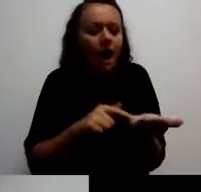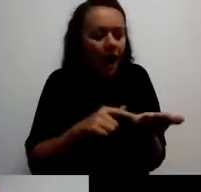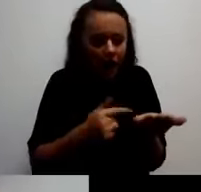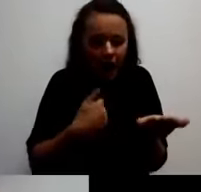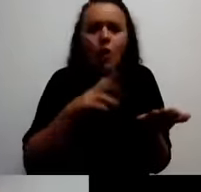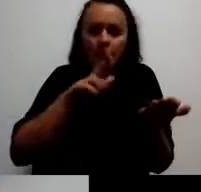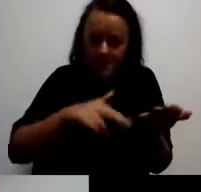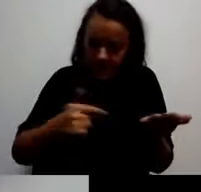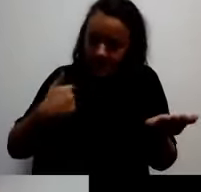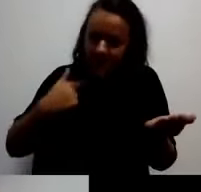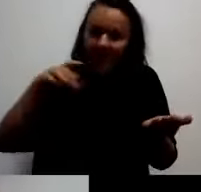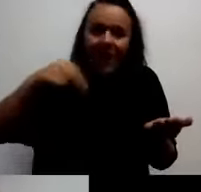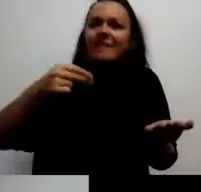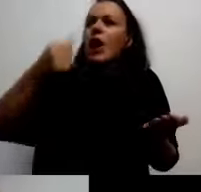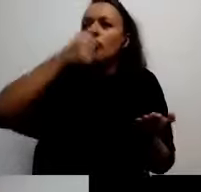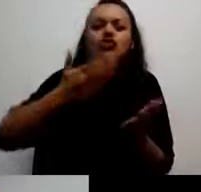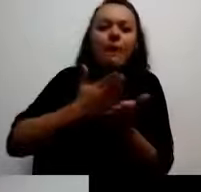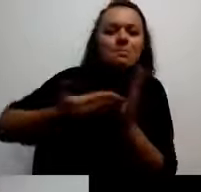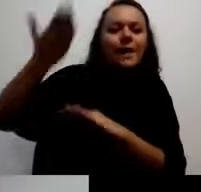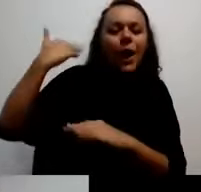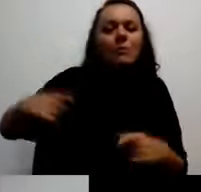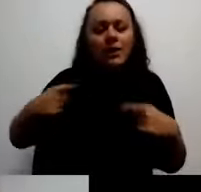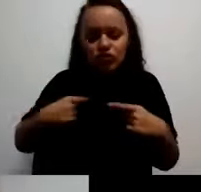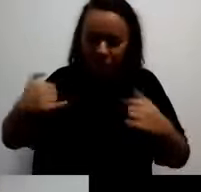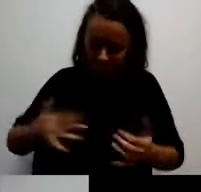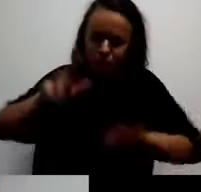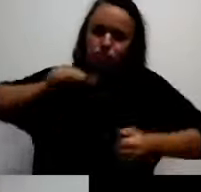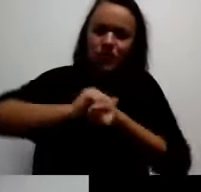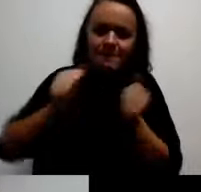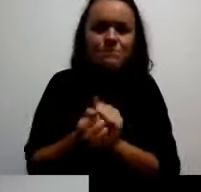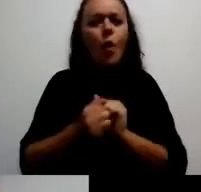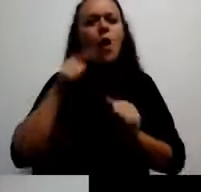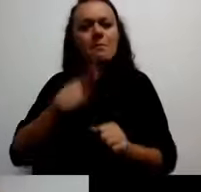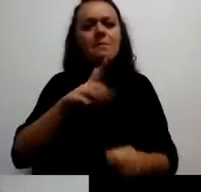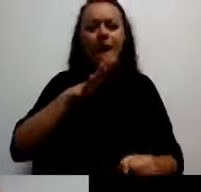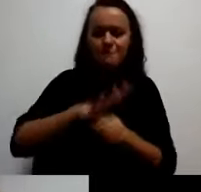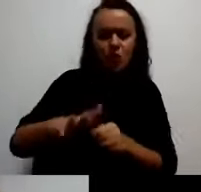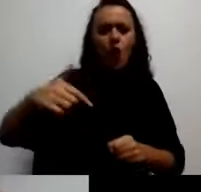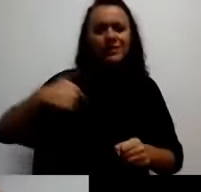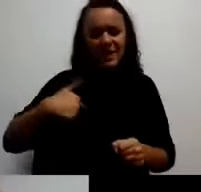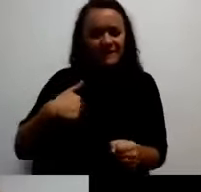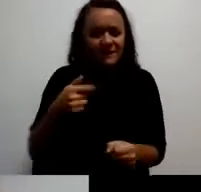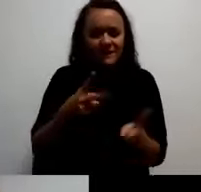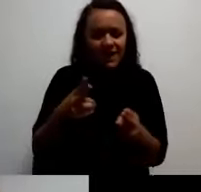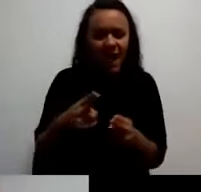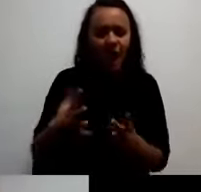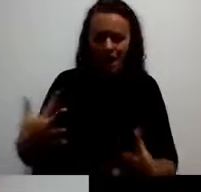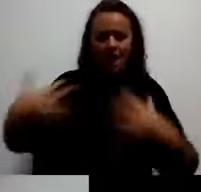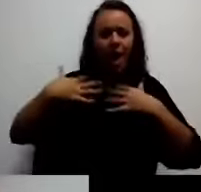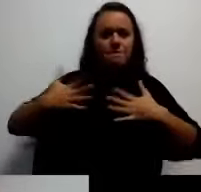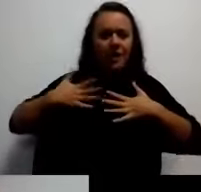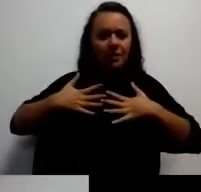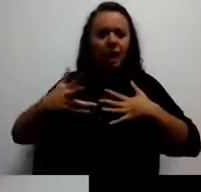protiv nekog ko se nastane u tvojim grudima i grize, napada i preti da se proširi tvojim tijelom.